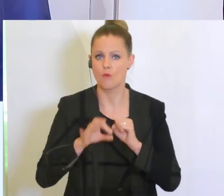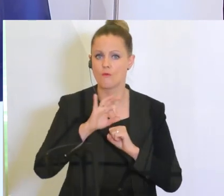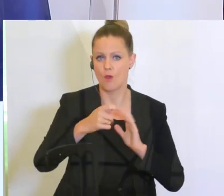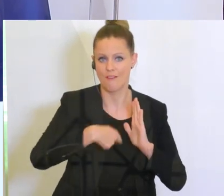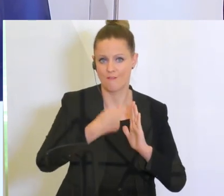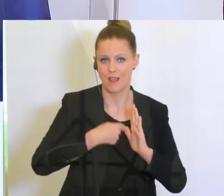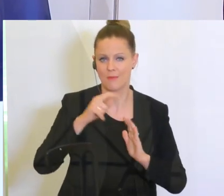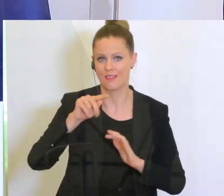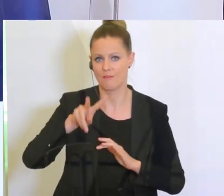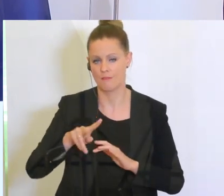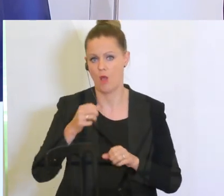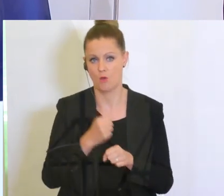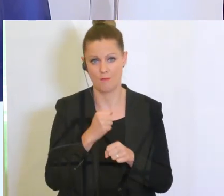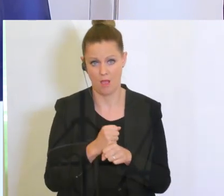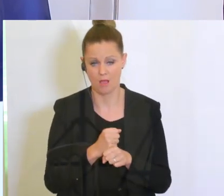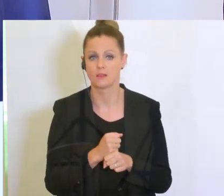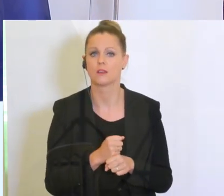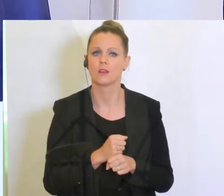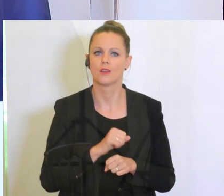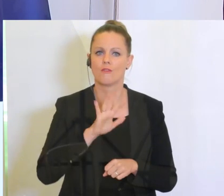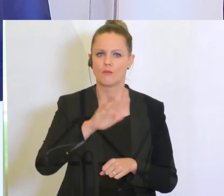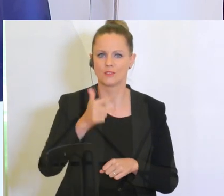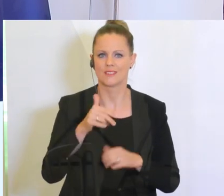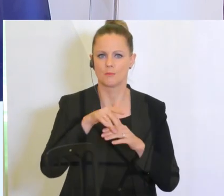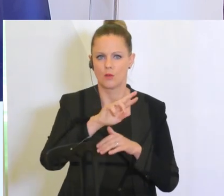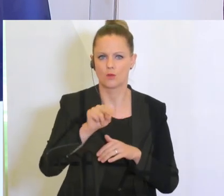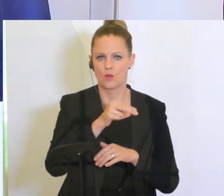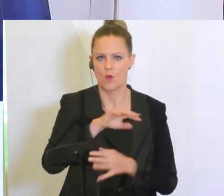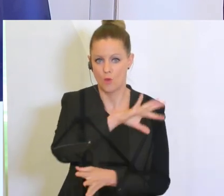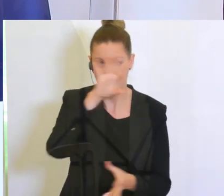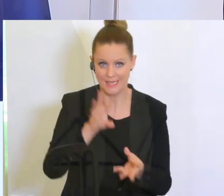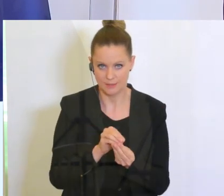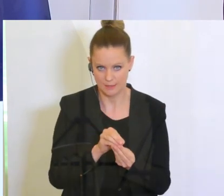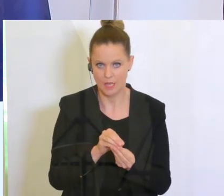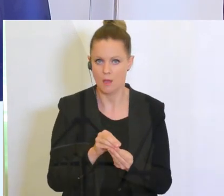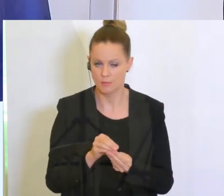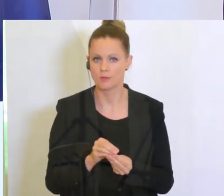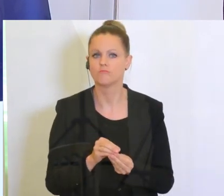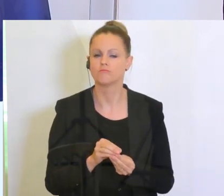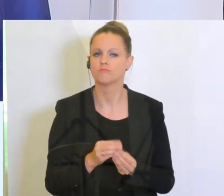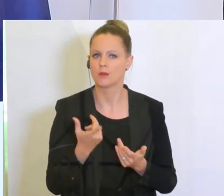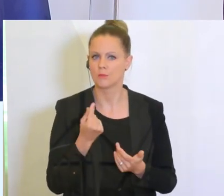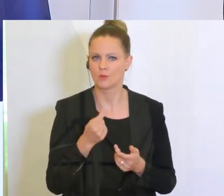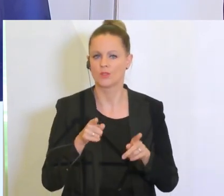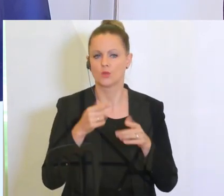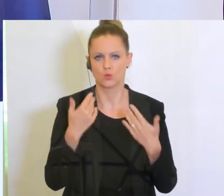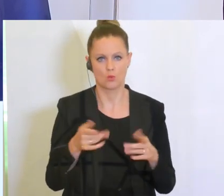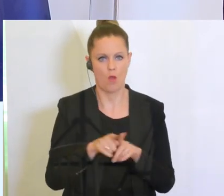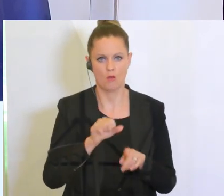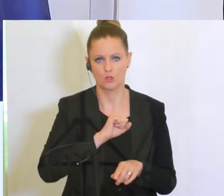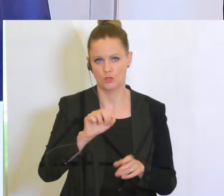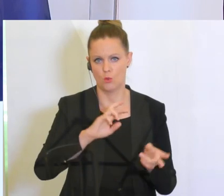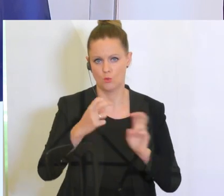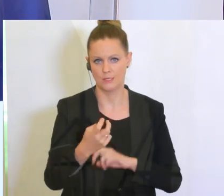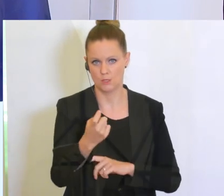Film und TV geschaffen, für die 25 Millionen Euro in Summe und wir werden das auch entsprechend rasch